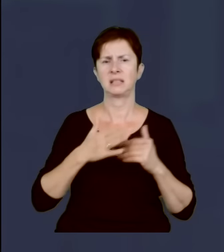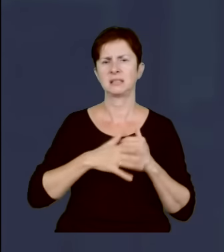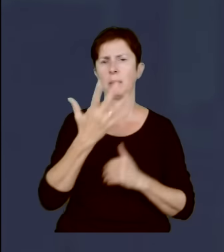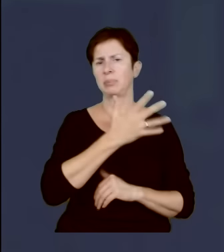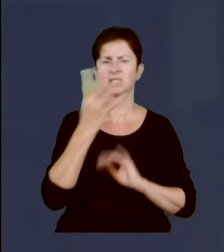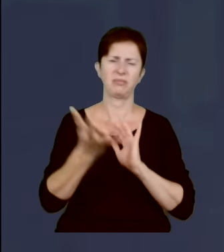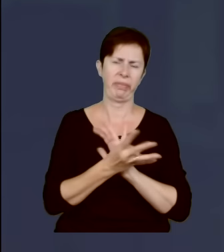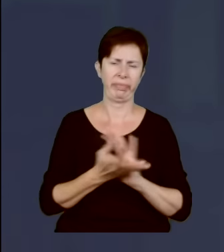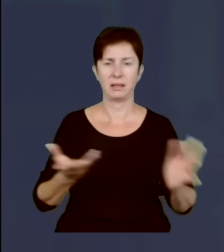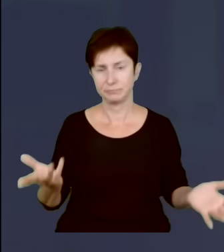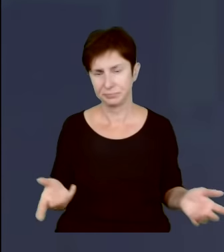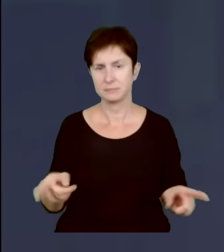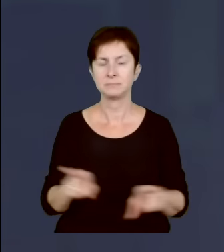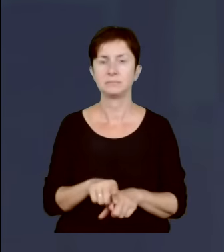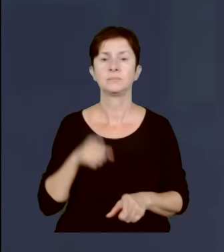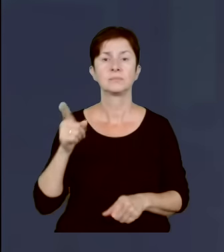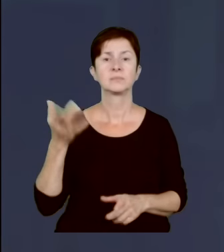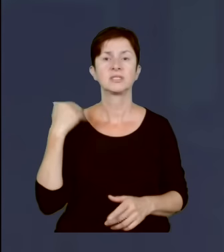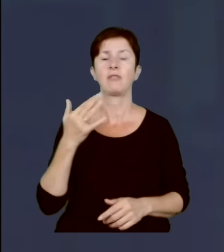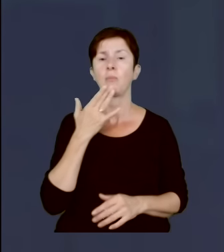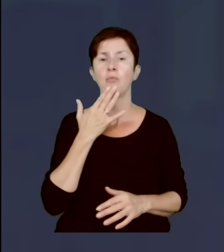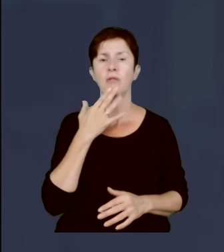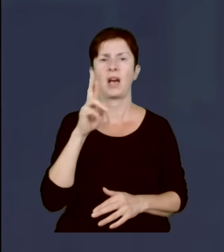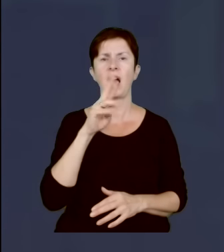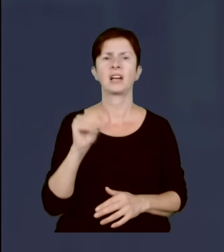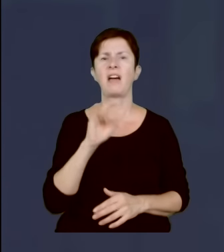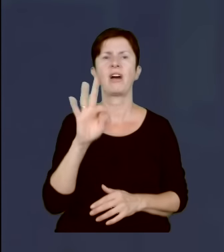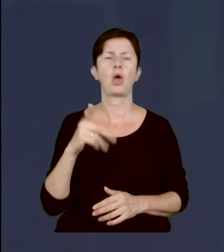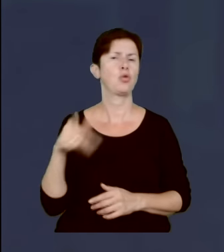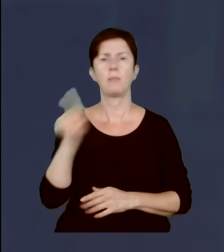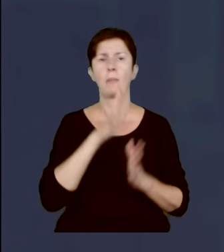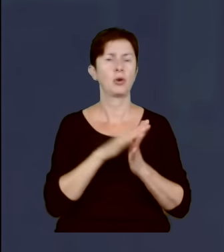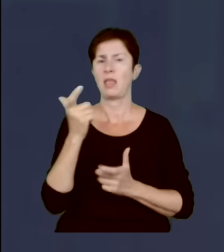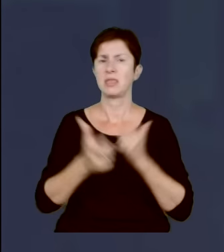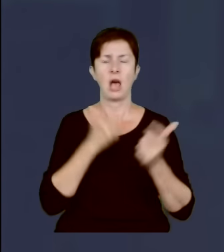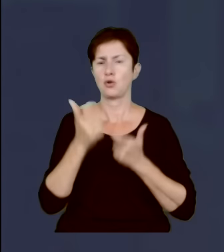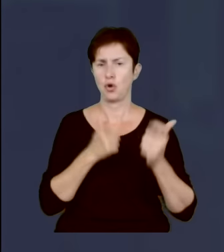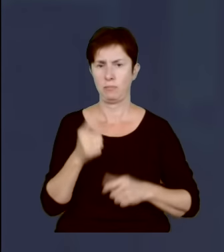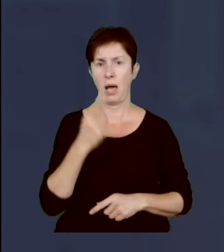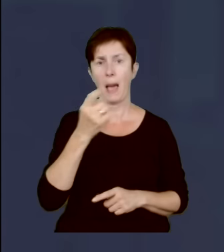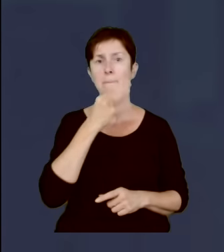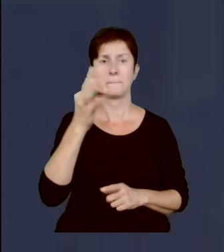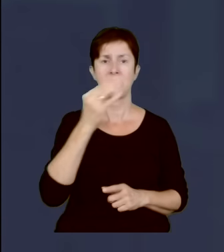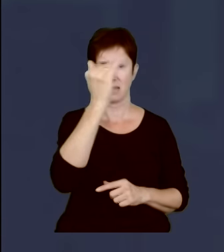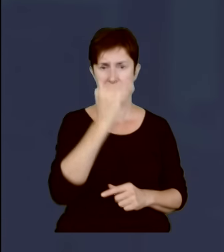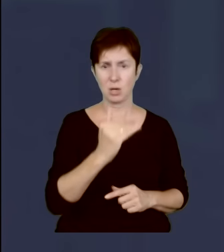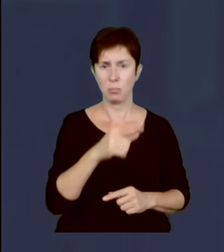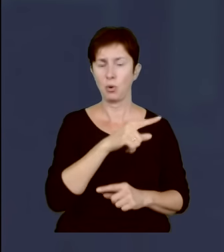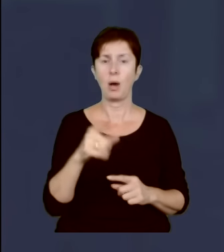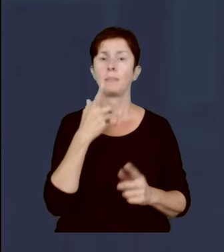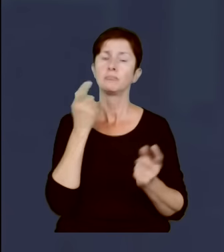jak to, że nawoływał do bojkotu referendum. Jedno z pytań referendalnych dotyczyło sprzeciwu wobec paktu